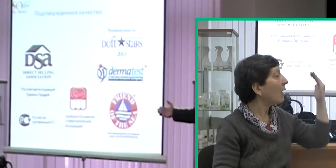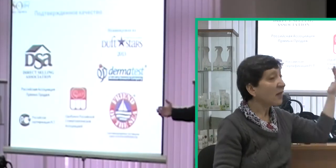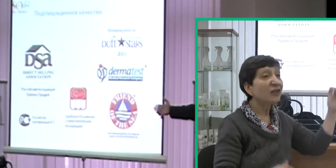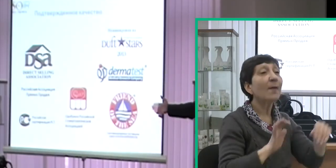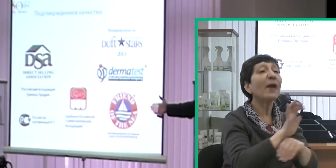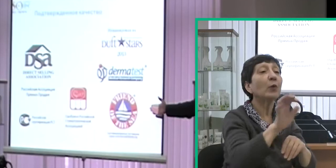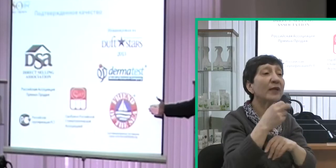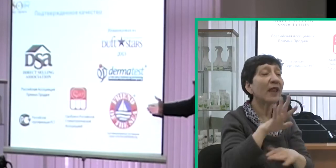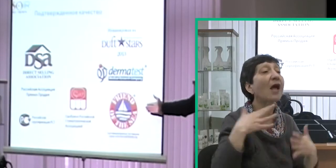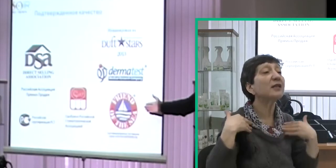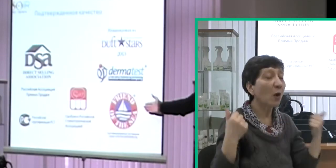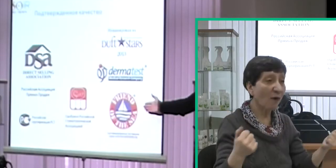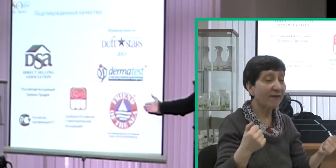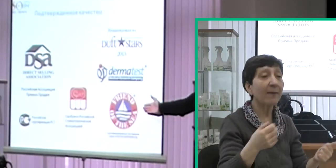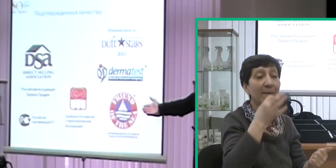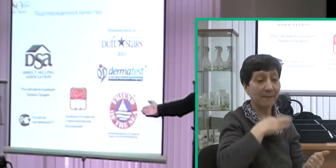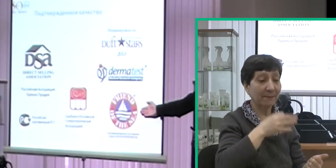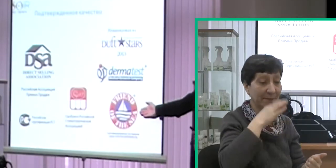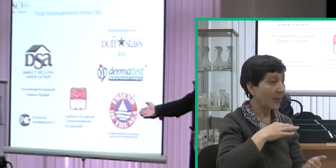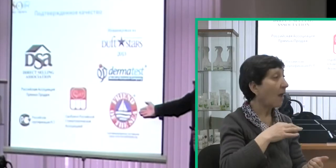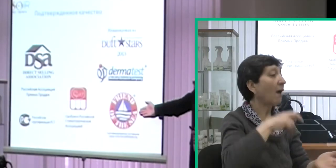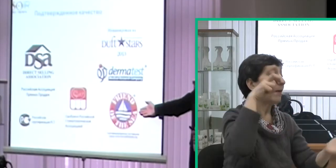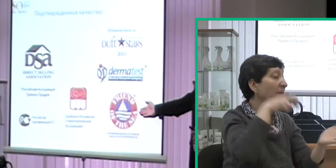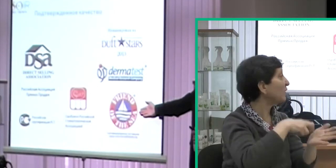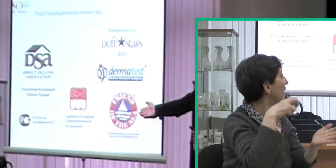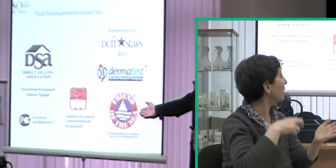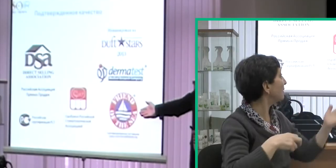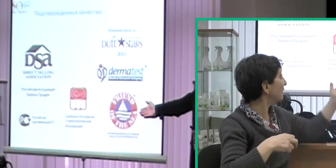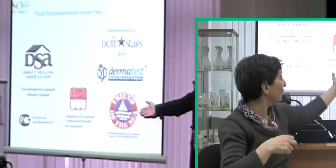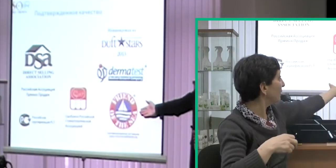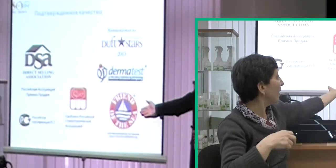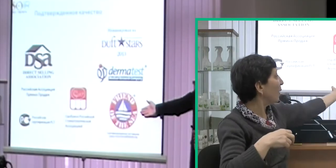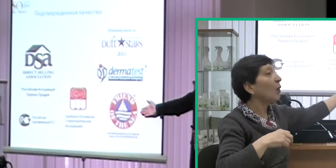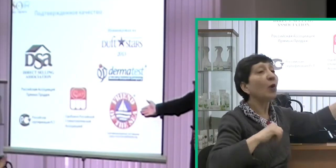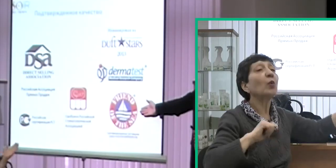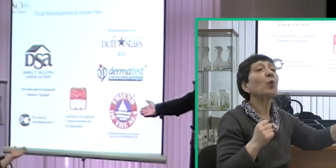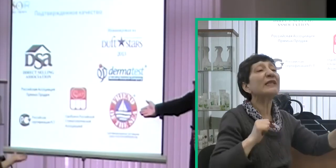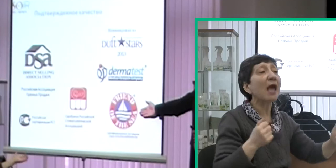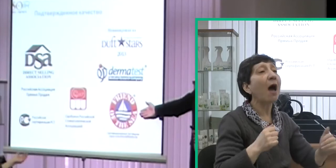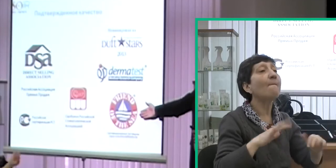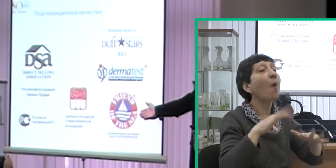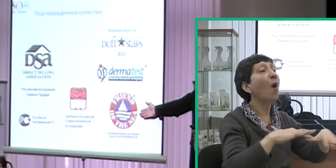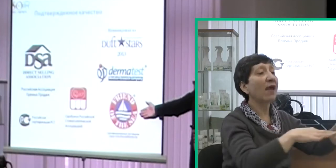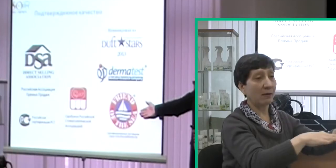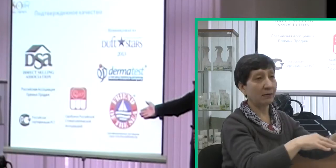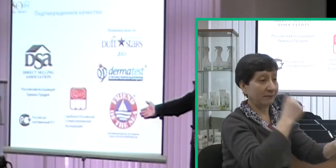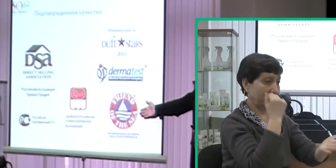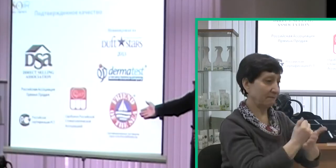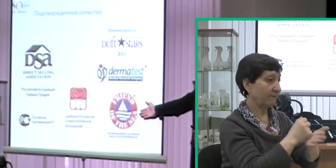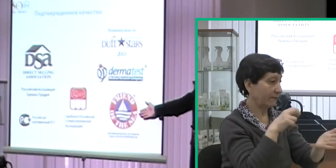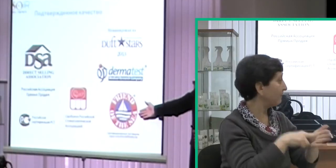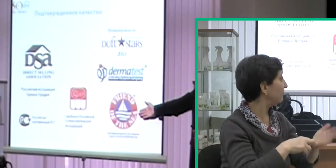Наша продукция для здоровья, пищевые добавки, отмечена такой печатью «Fracts of the Sea», «Друзья моря».